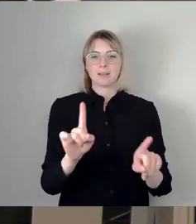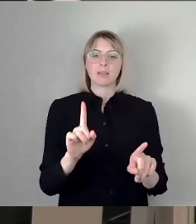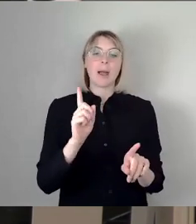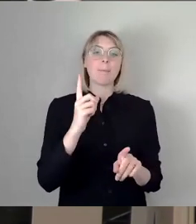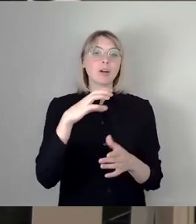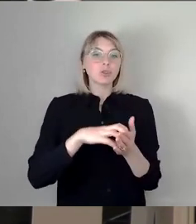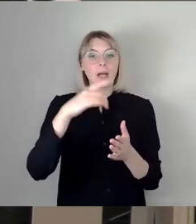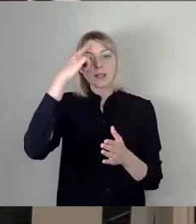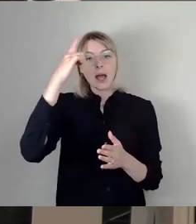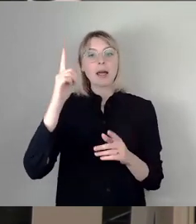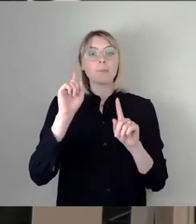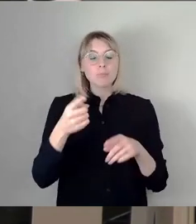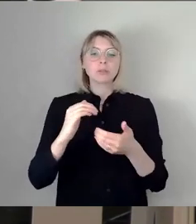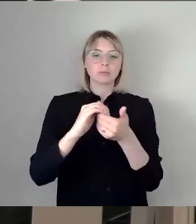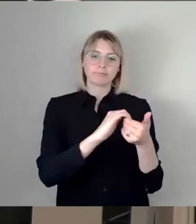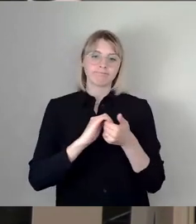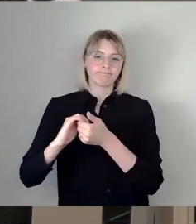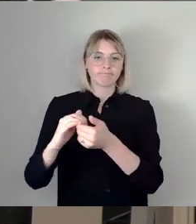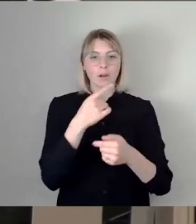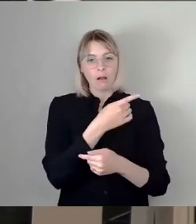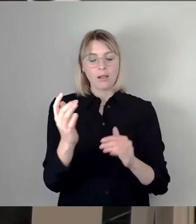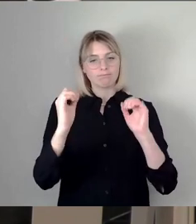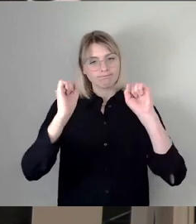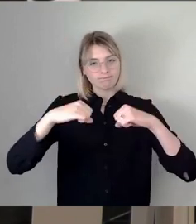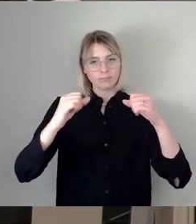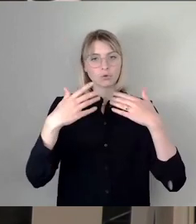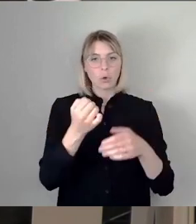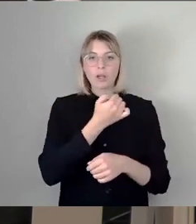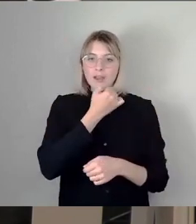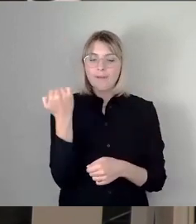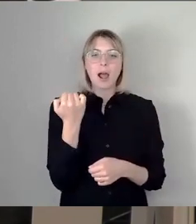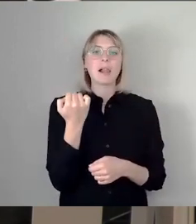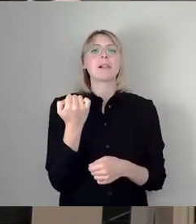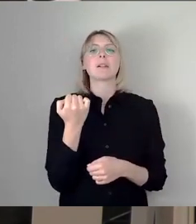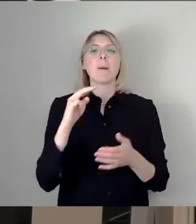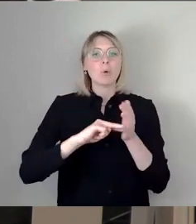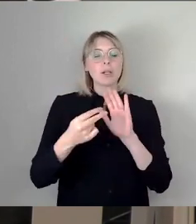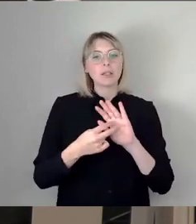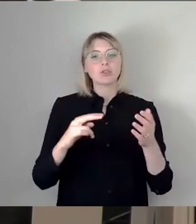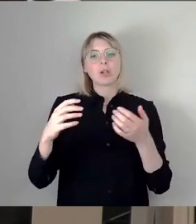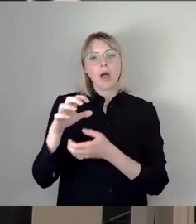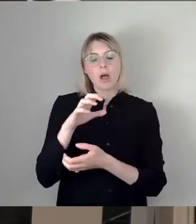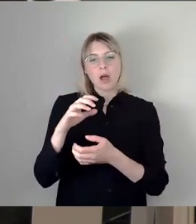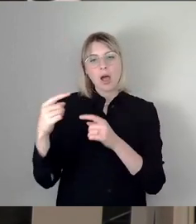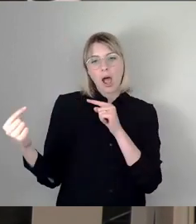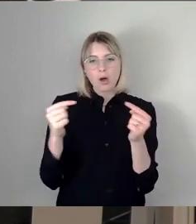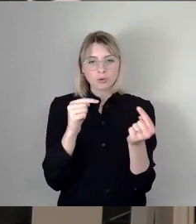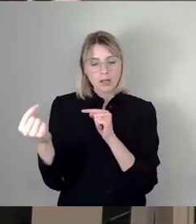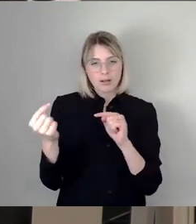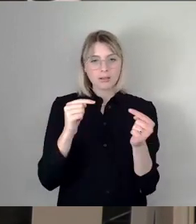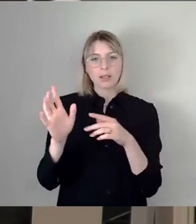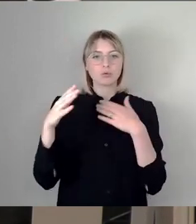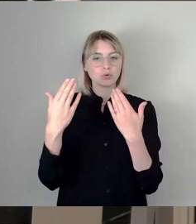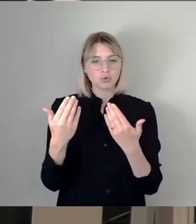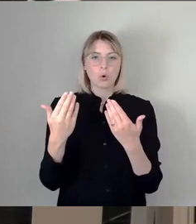dass Gewalt und politische Auseinandersetzung in einer zivilisierten Gesellschaft keinen Platz